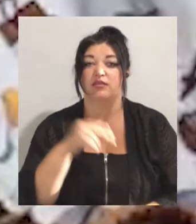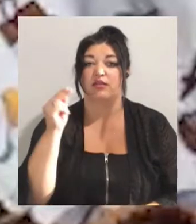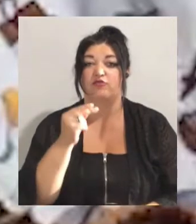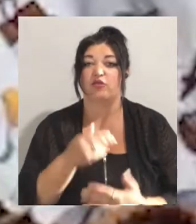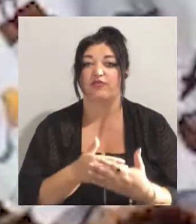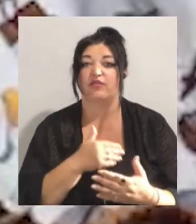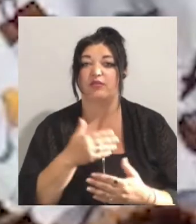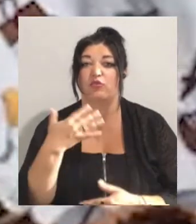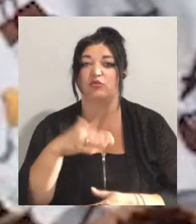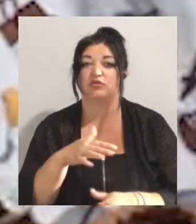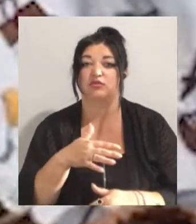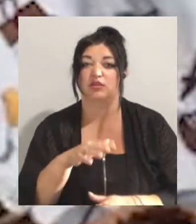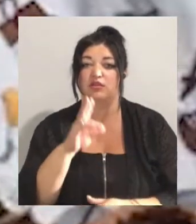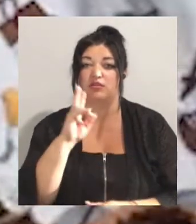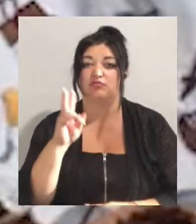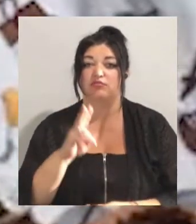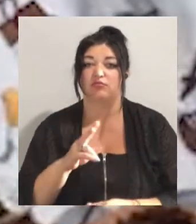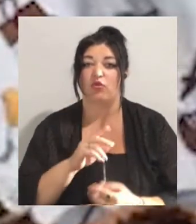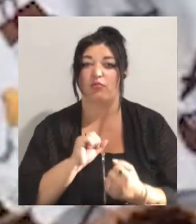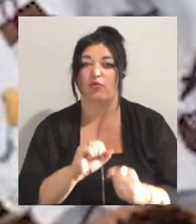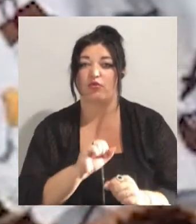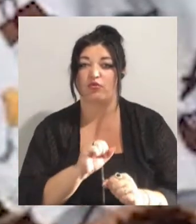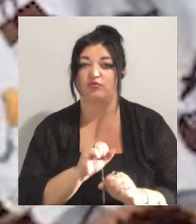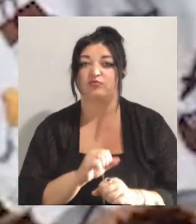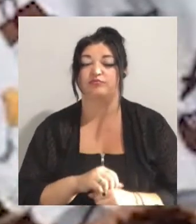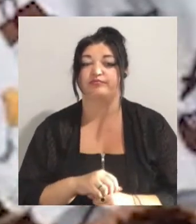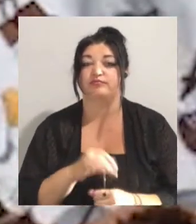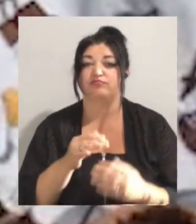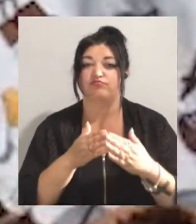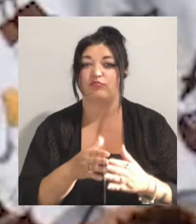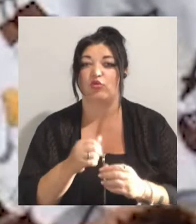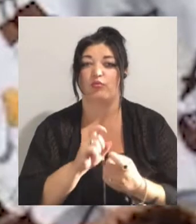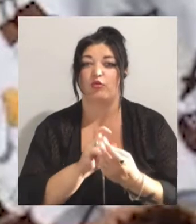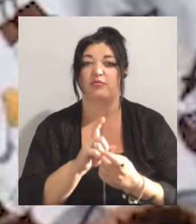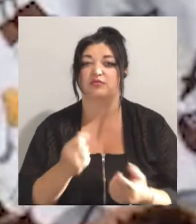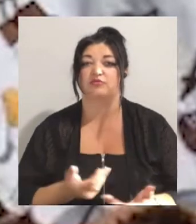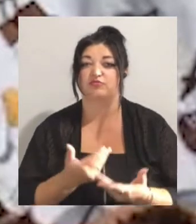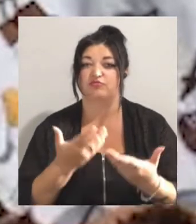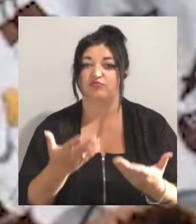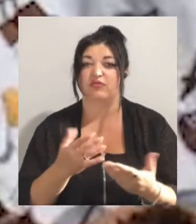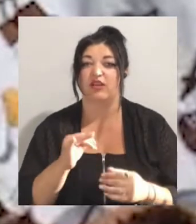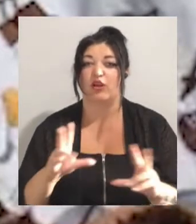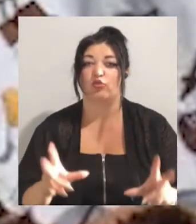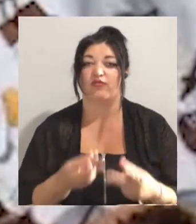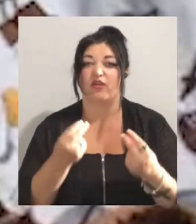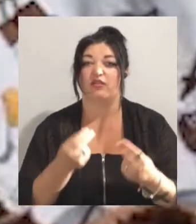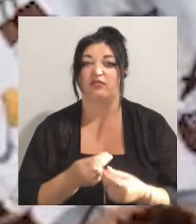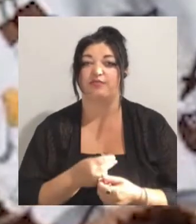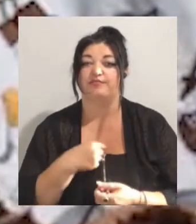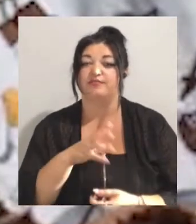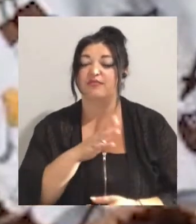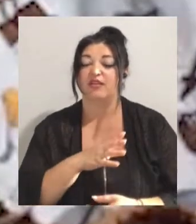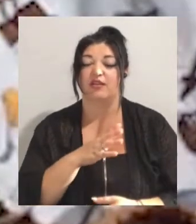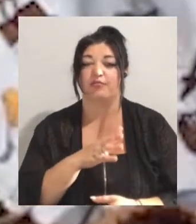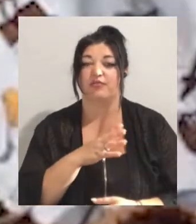операцій, протиповітряної оборони та протипідводночовної оборони до боротьби за живучість, пошуку та рятування. Я з нетерпінням чекаю на позитивні результати